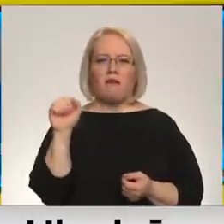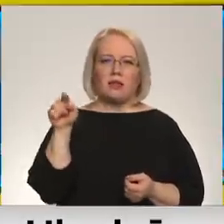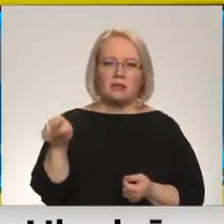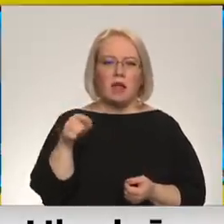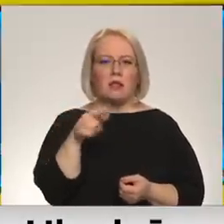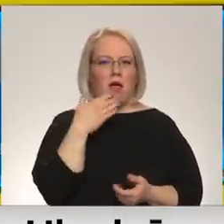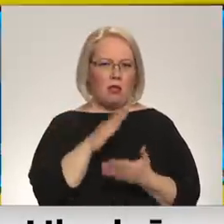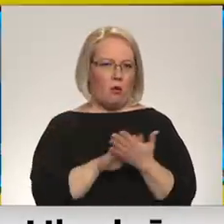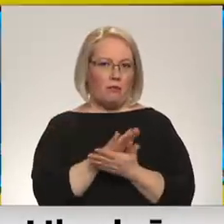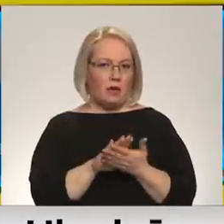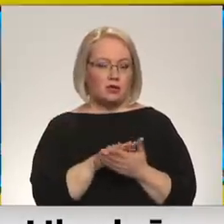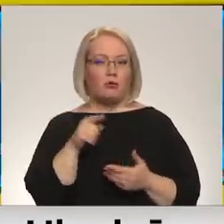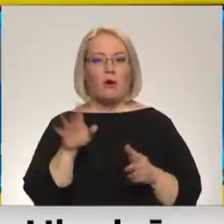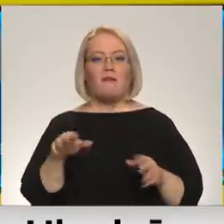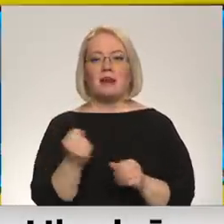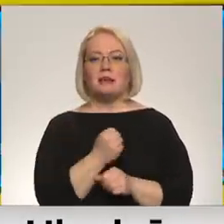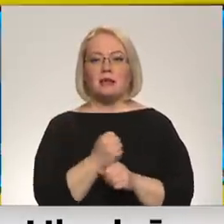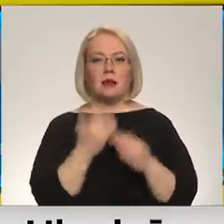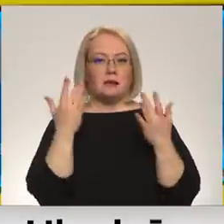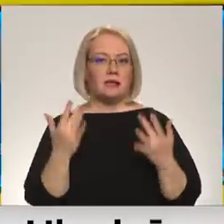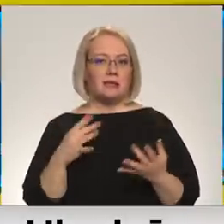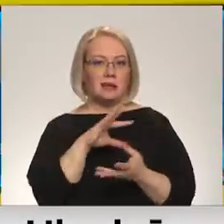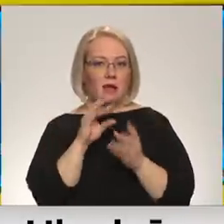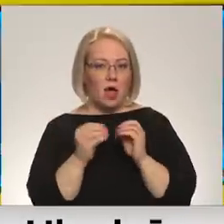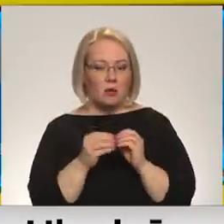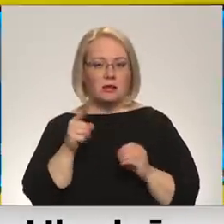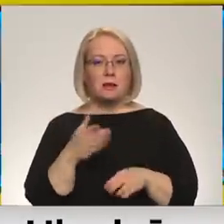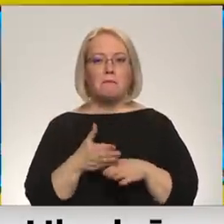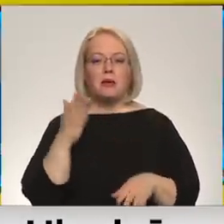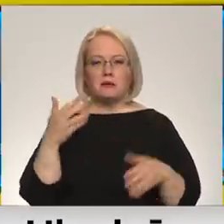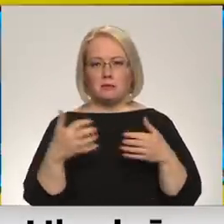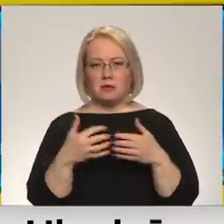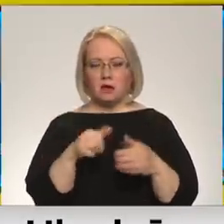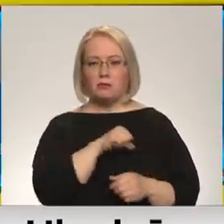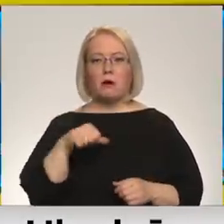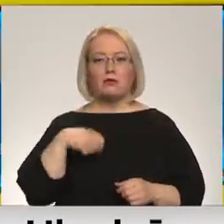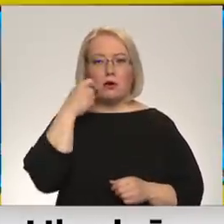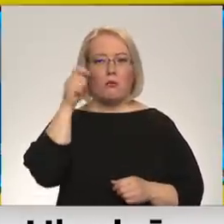No tā mēs varam izdarīt secinājumu, ka šis ir ļoti bīstams karš, pirmkārt jau pašiem Ukraņiem, bet arī žurnālistiem.